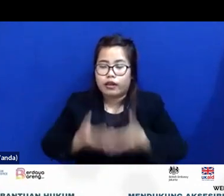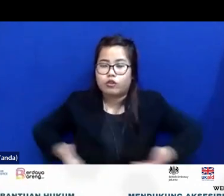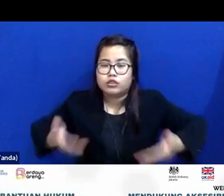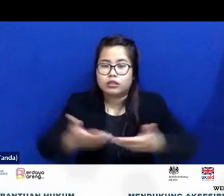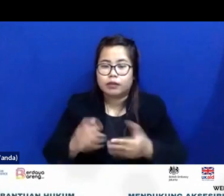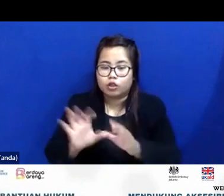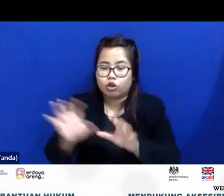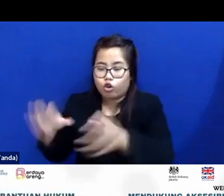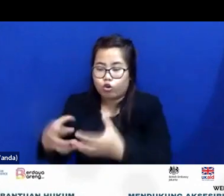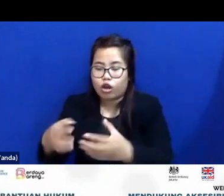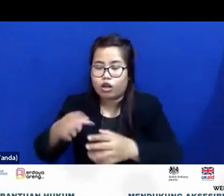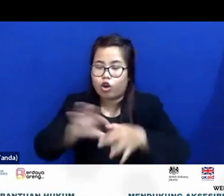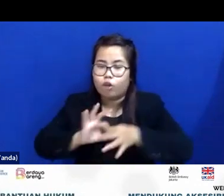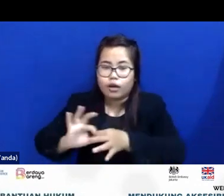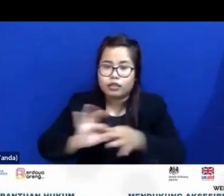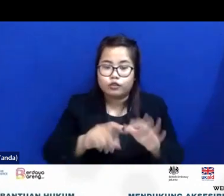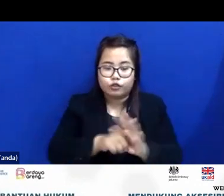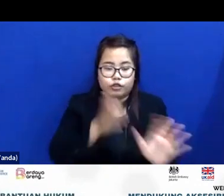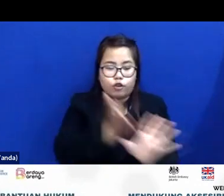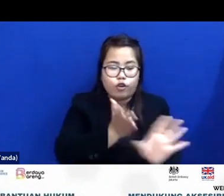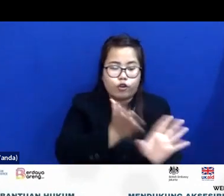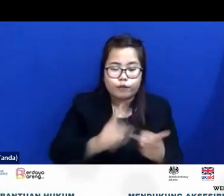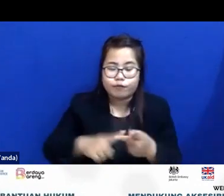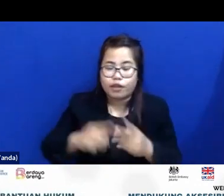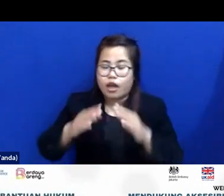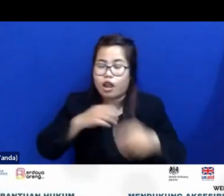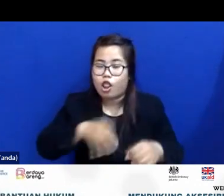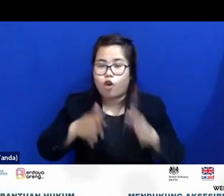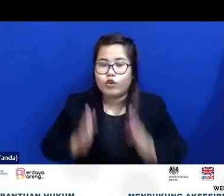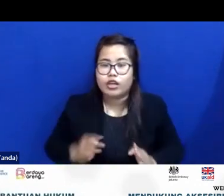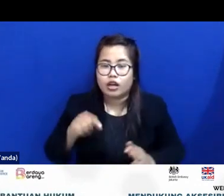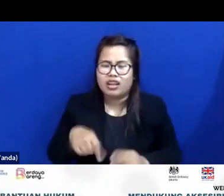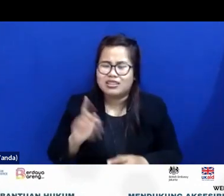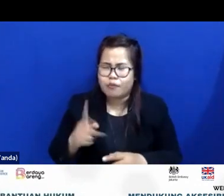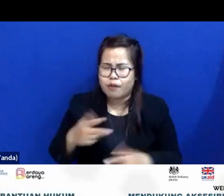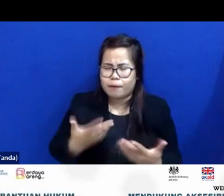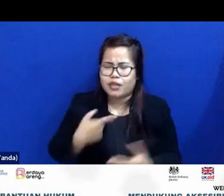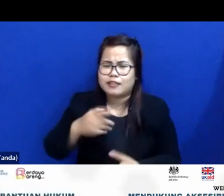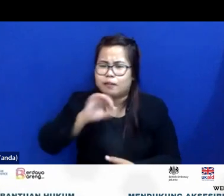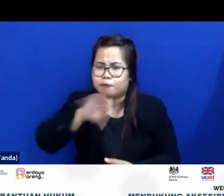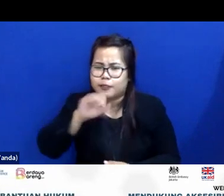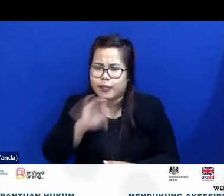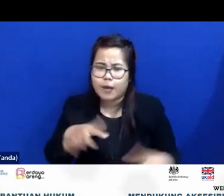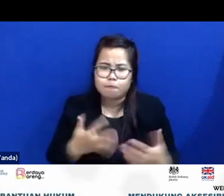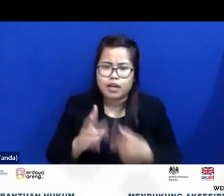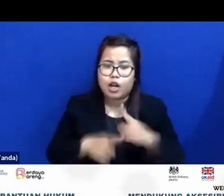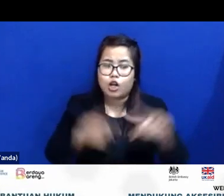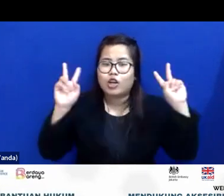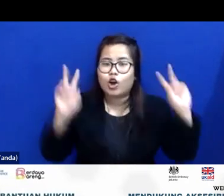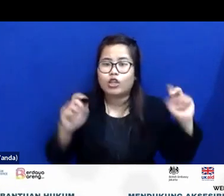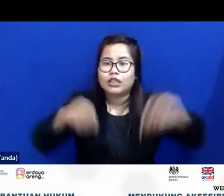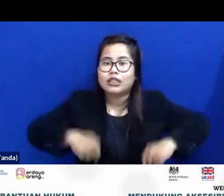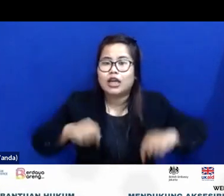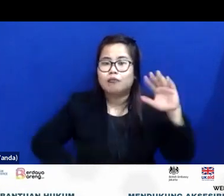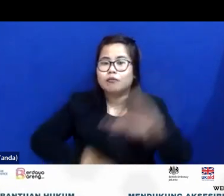kolaboratif ada psikolog disitu ada lawyer karena lagi-lagi kita tidak bicara dalam konteks sekarang ini pemenuhan